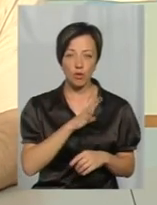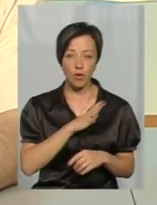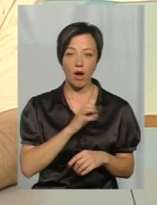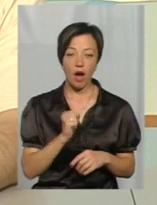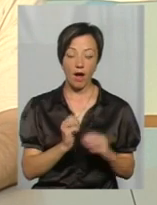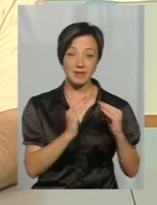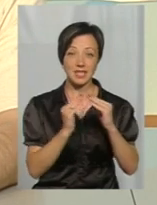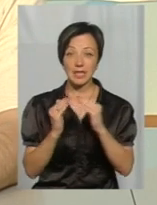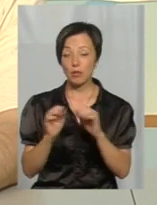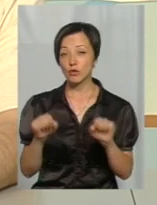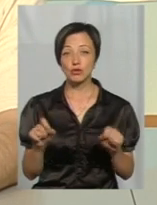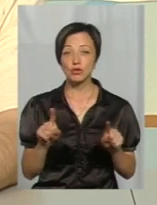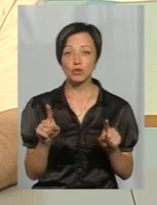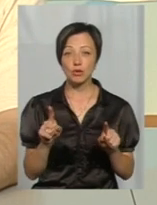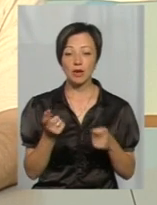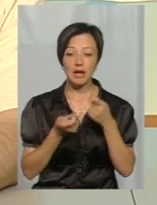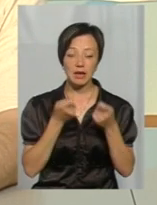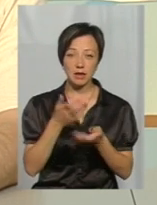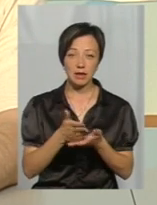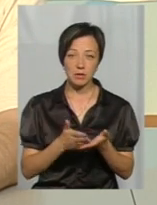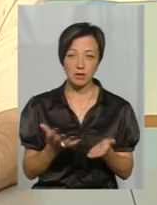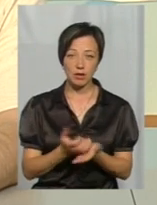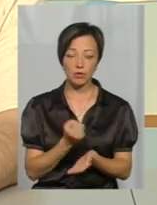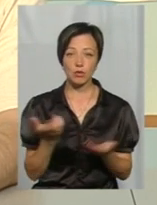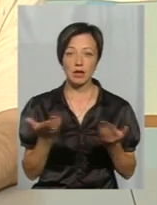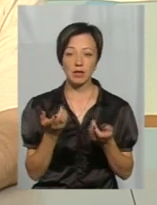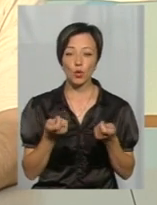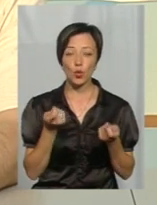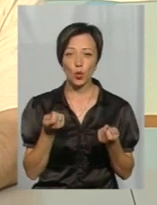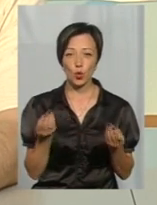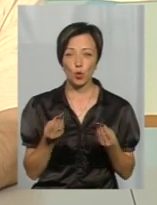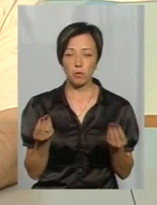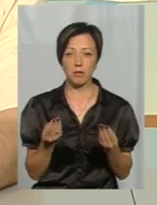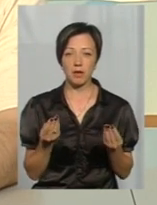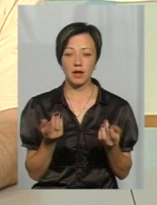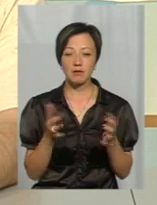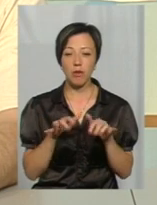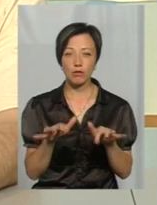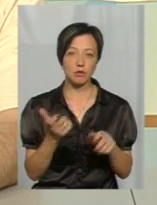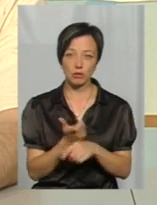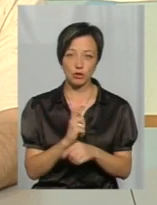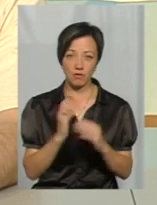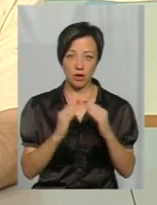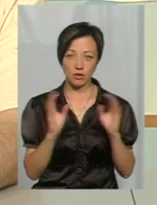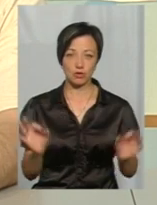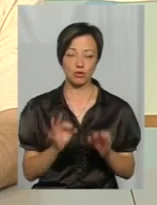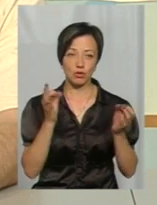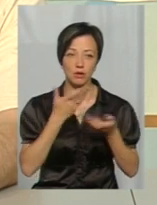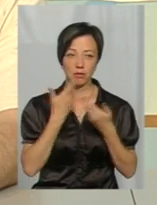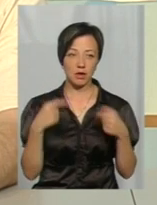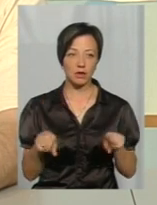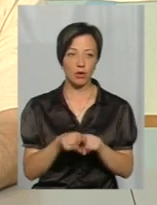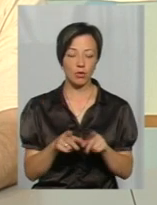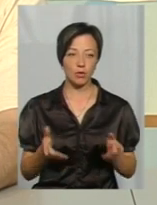А в садибах, ну, можливо, що вони, там, крихти знайдуть хліба, якісь крупи, якісь павучки. Ну, що ж, більше в хаті нічого, немає такого.